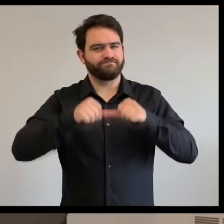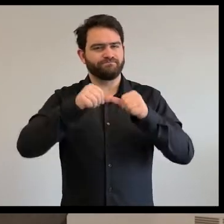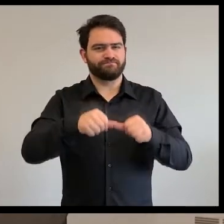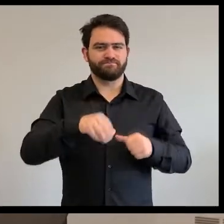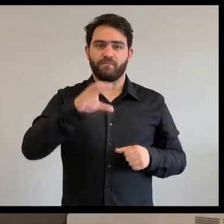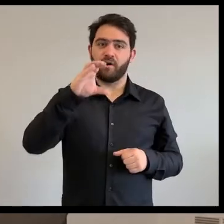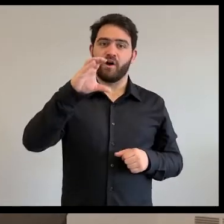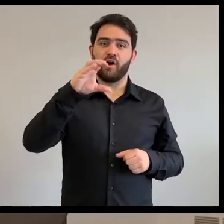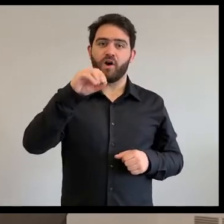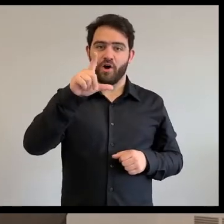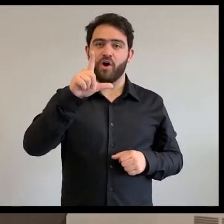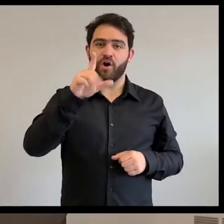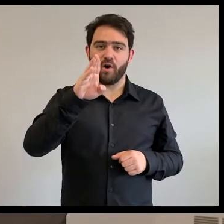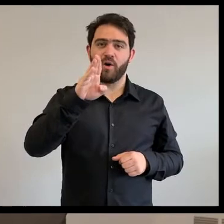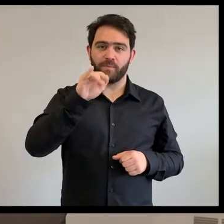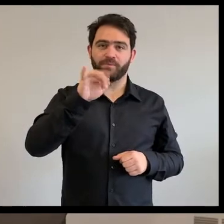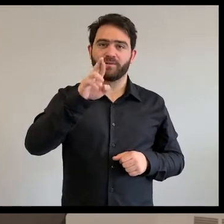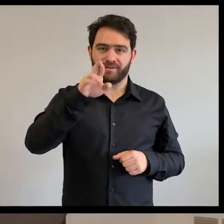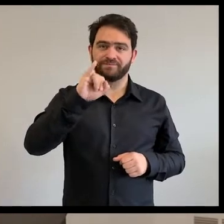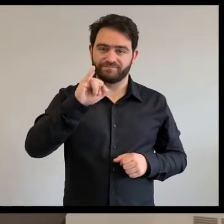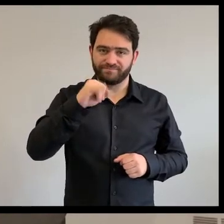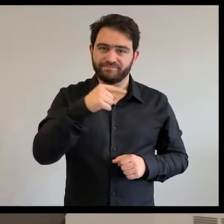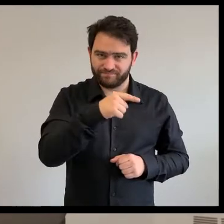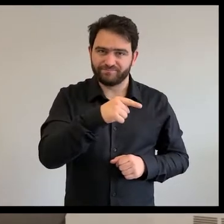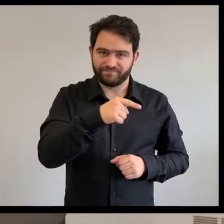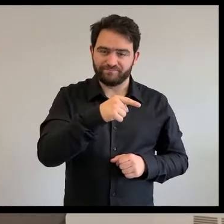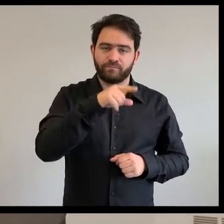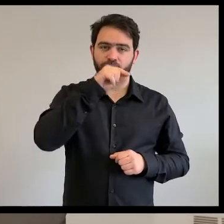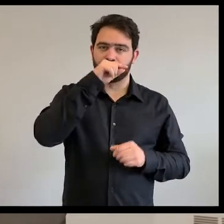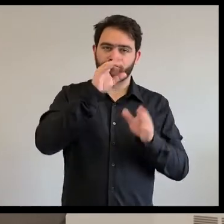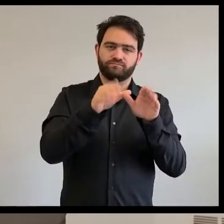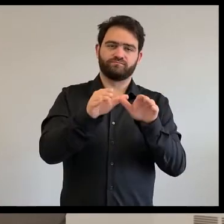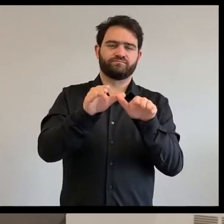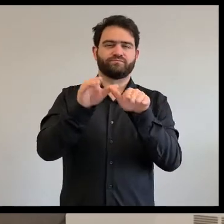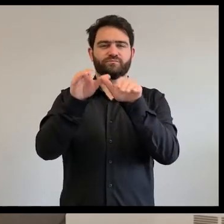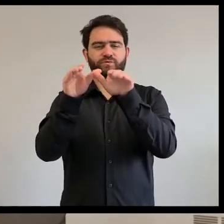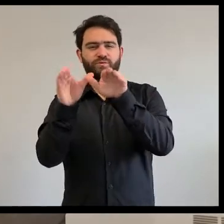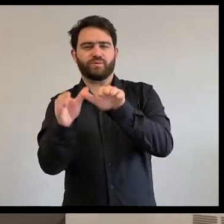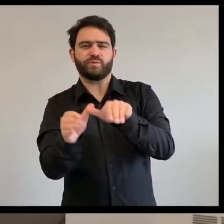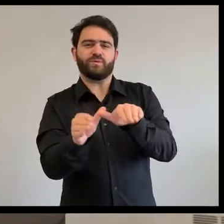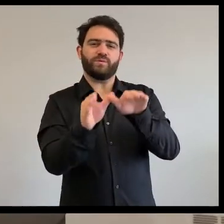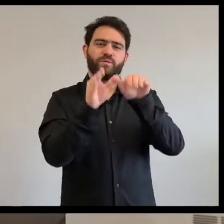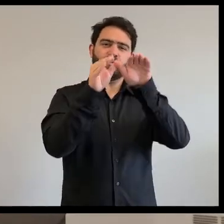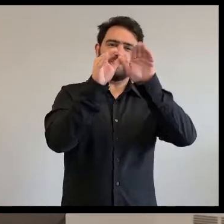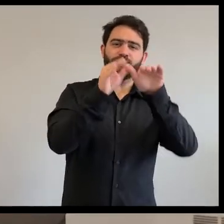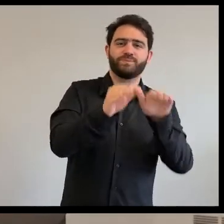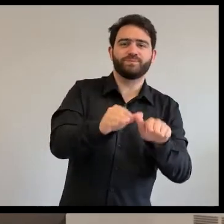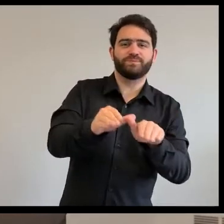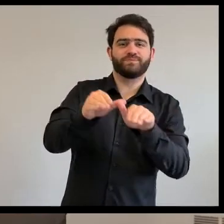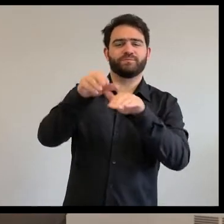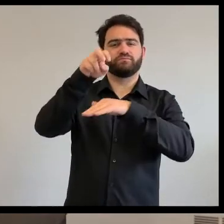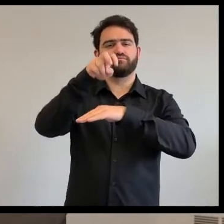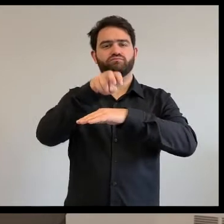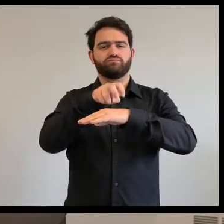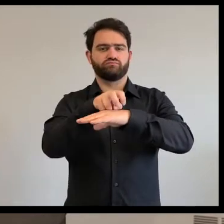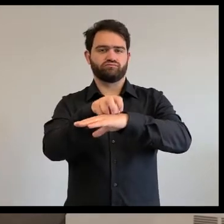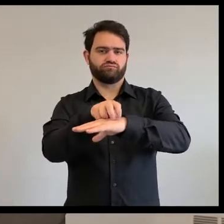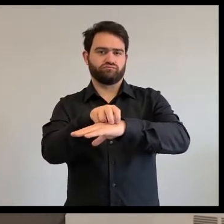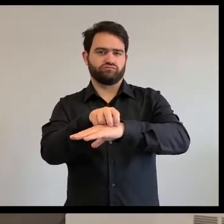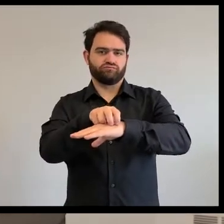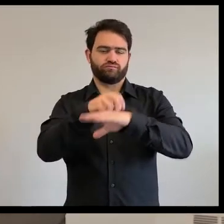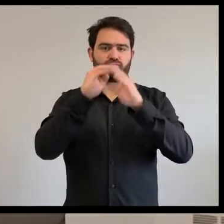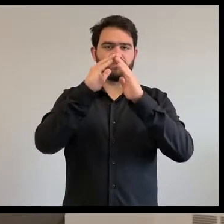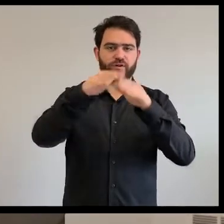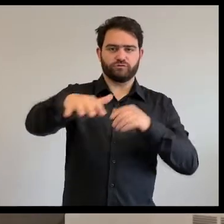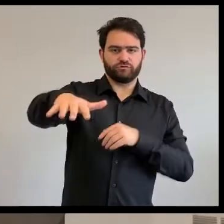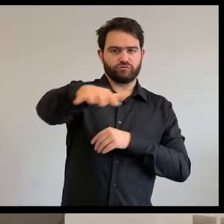Les colibris étaient allés se poser à côté de la porte des taquers. Quand les enfants des taquers sont allés jouer, ils ont